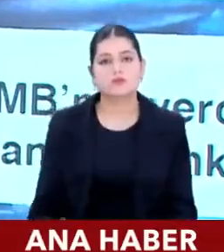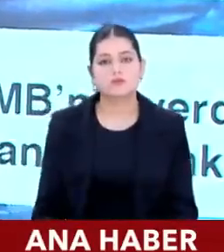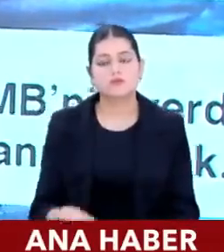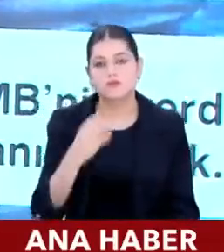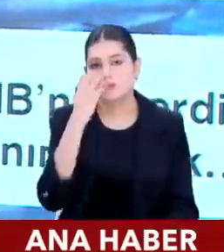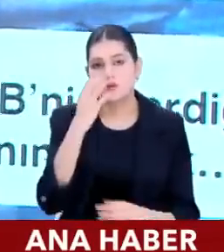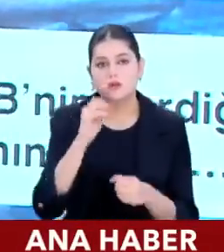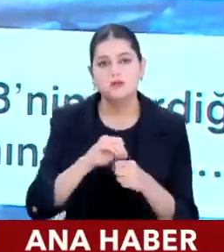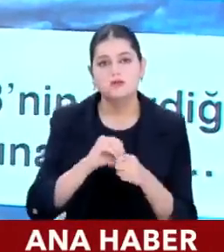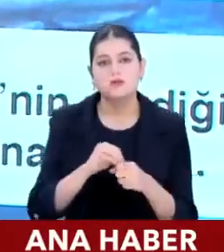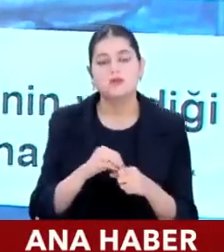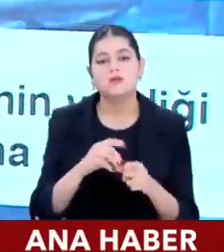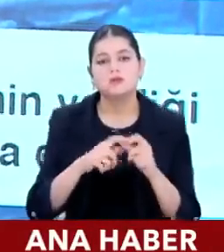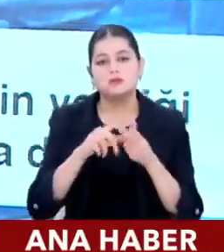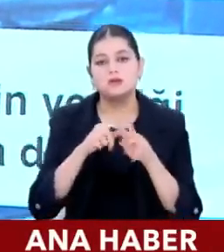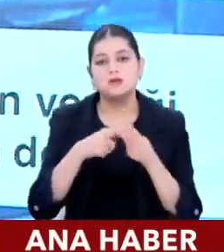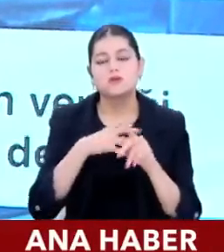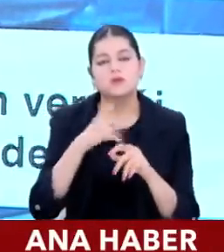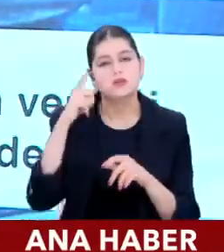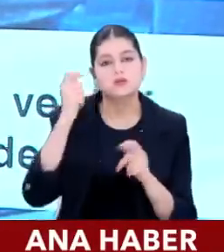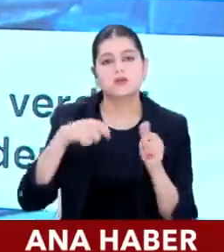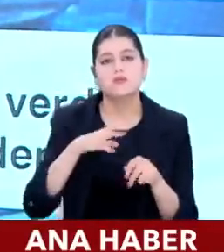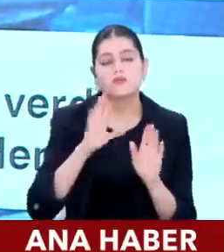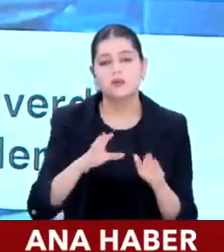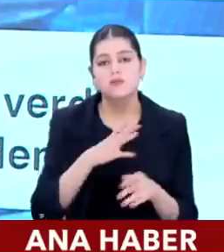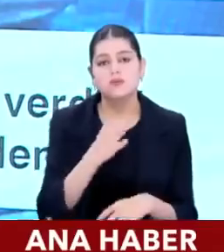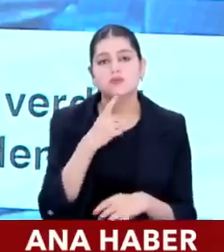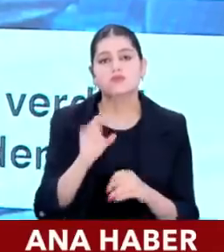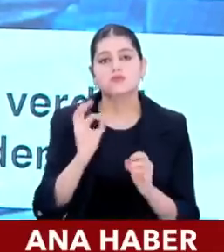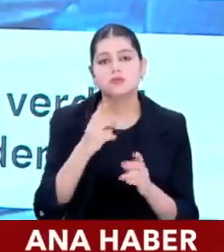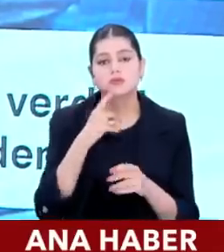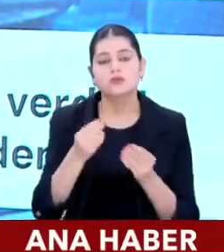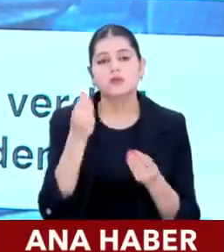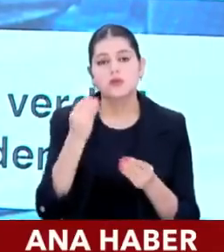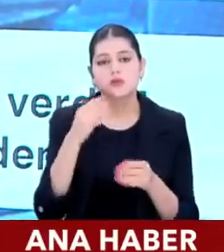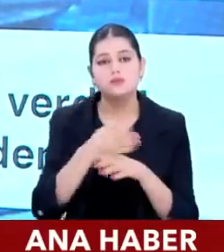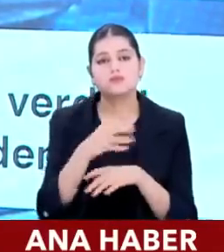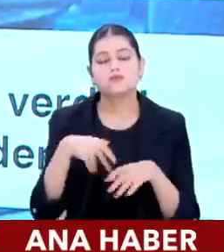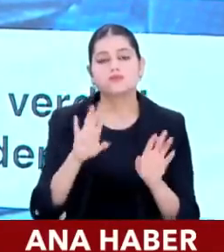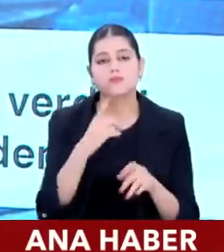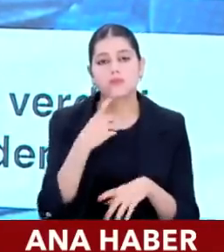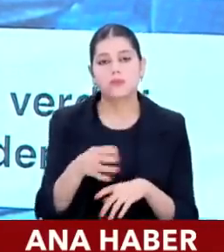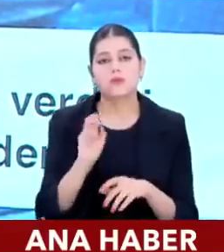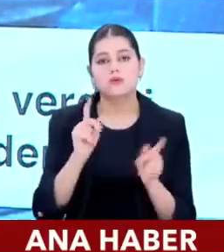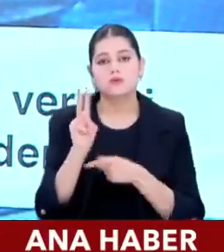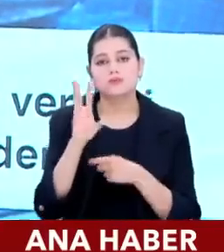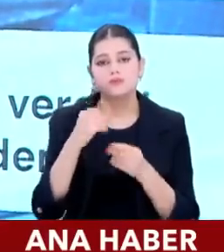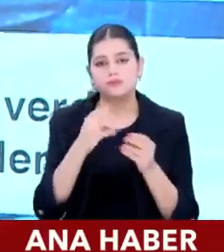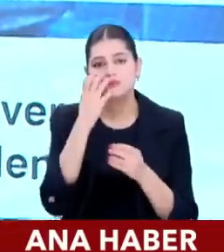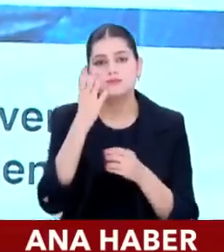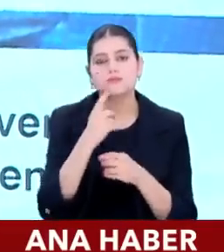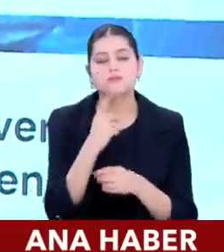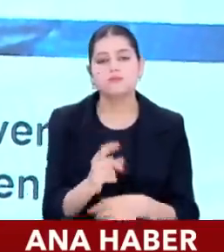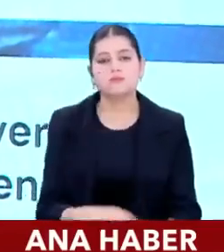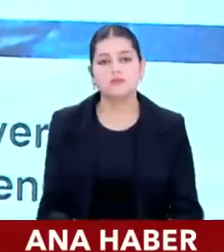bir beklenti senaryo dile getireceğiz ama bu tabii ki iyi çağrışımları olan bir senaryo değil. Dolayısıyla %25